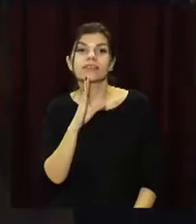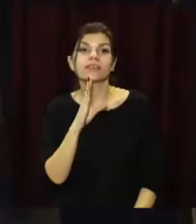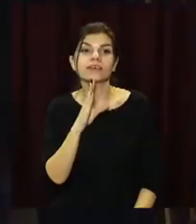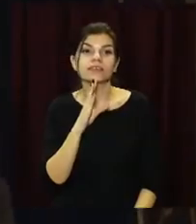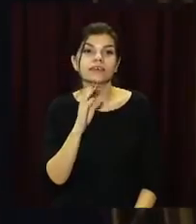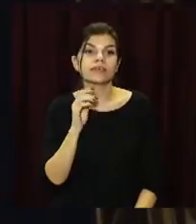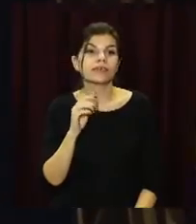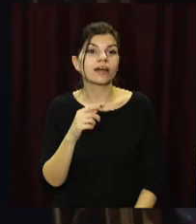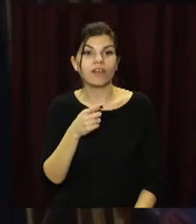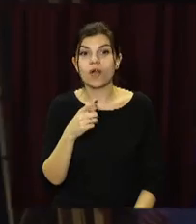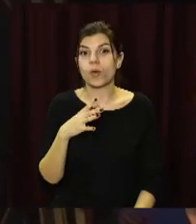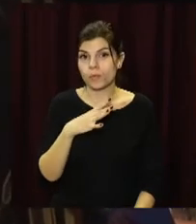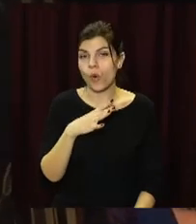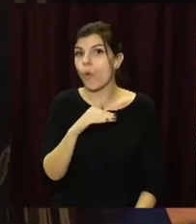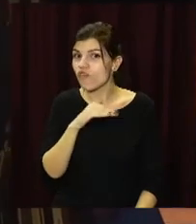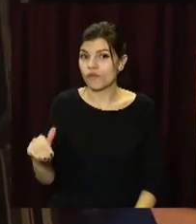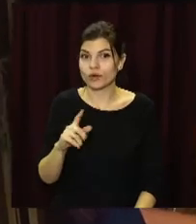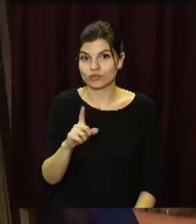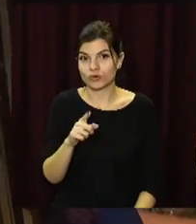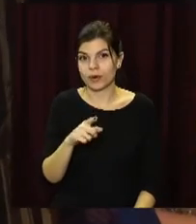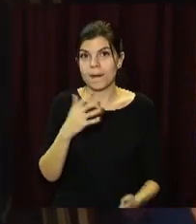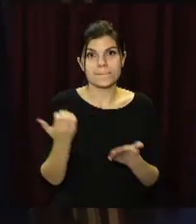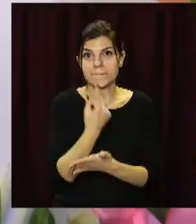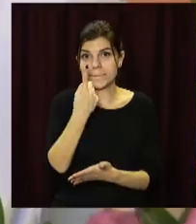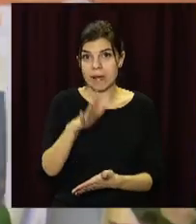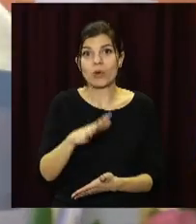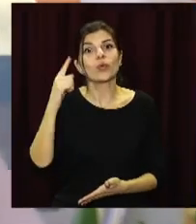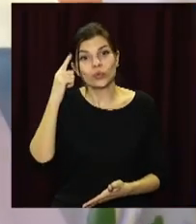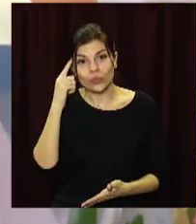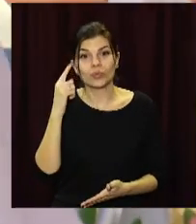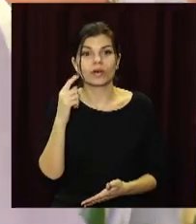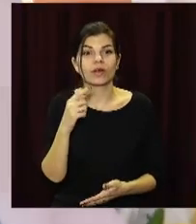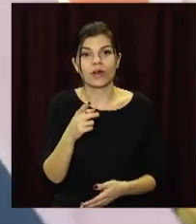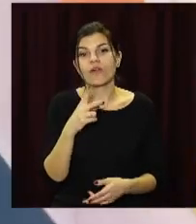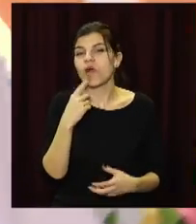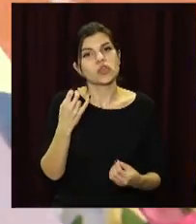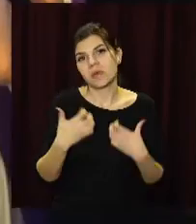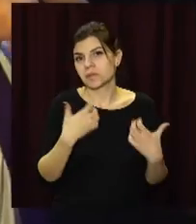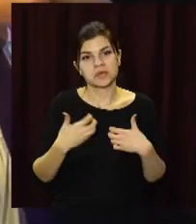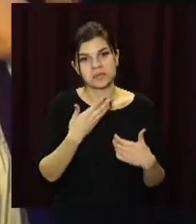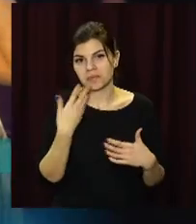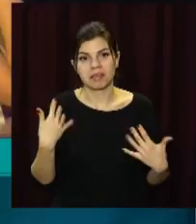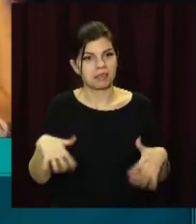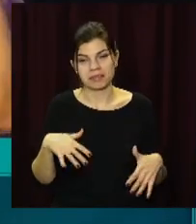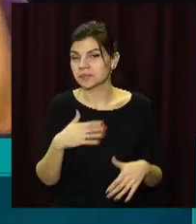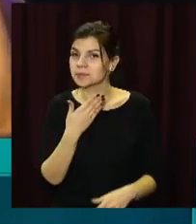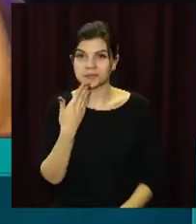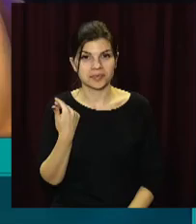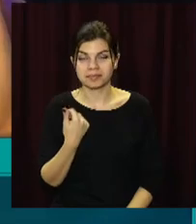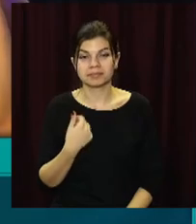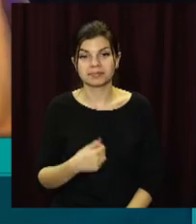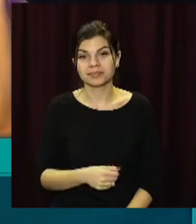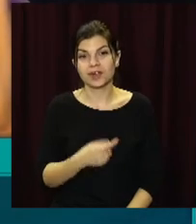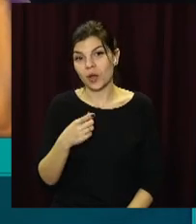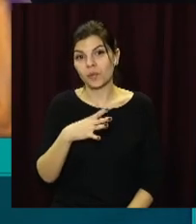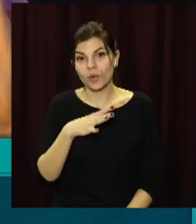'єва. Дівчина каже, була переконана, що посяде призове місце. Та додає, зовсім не хвилювалася. Мандраж немає, як такового і не